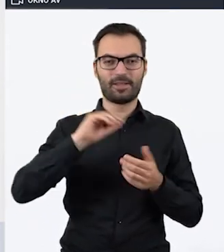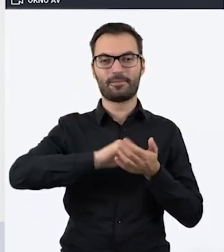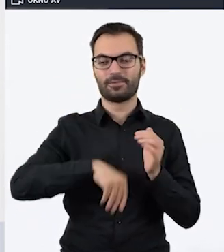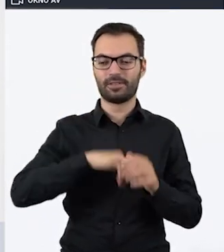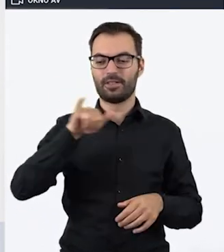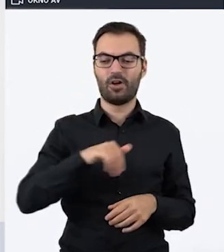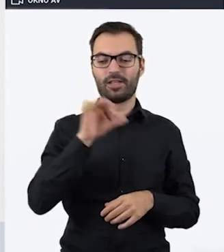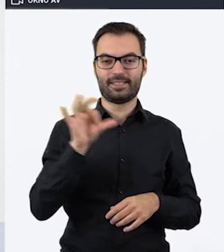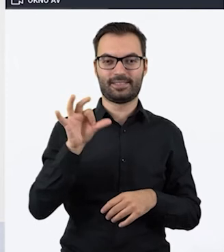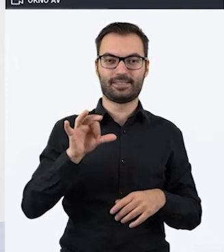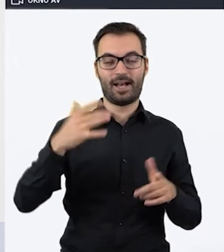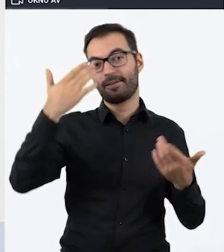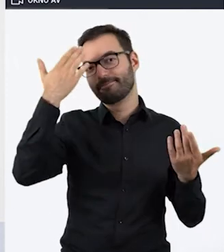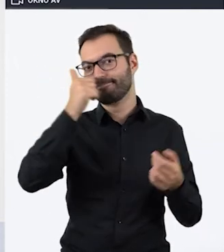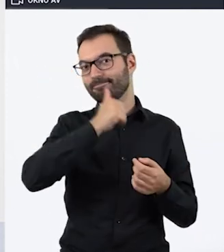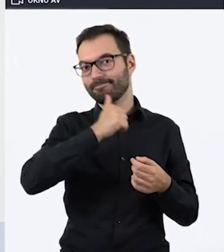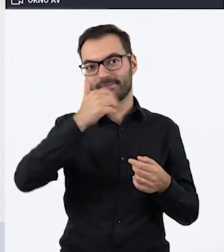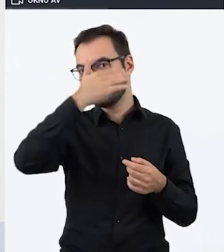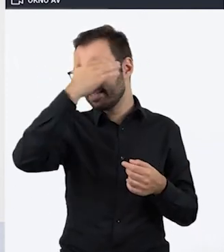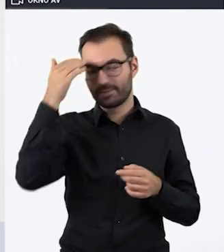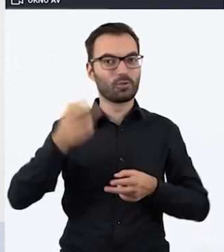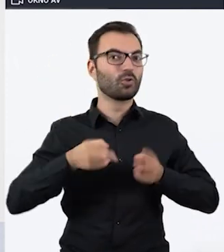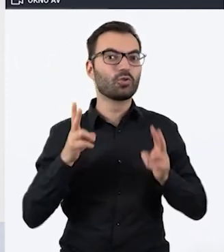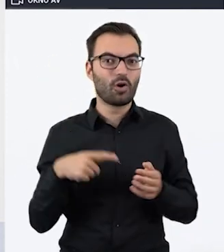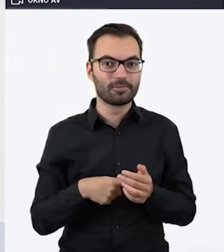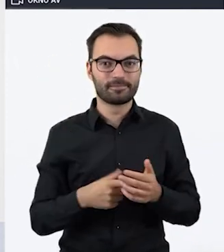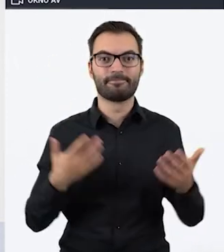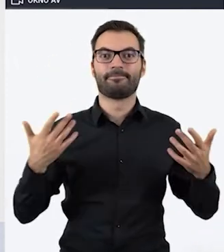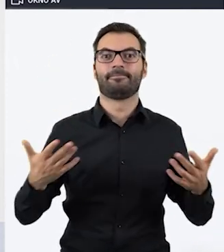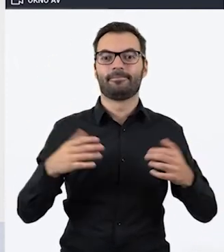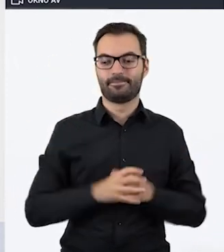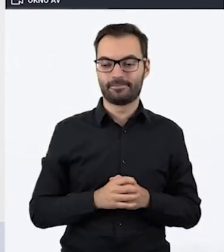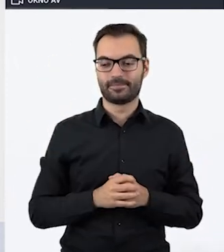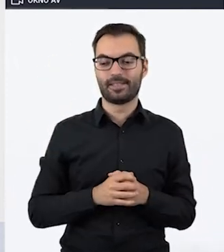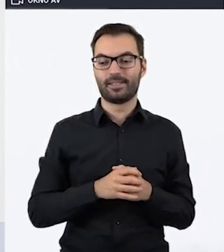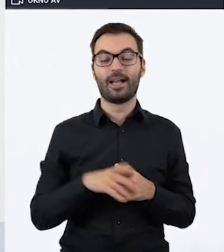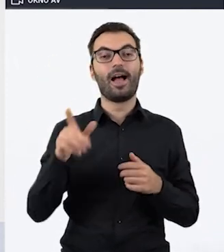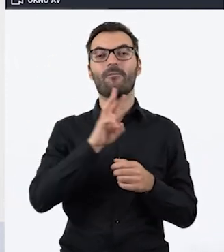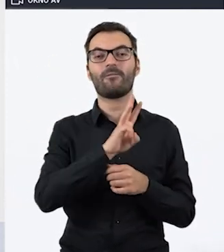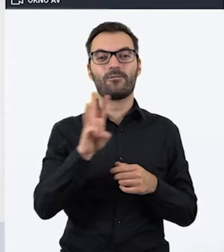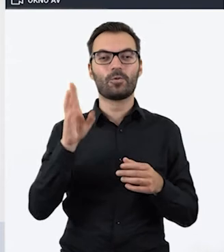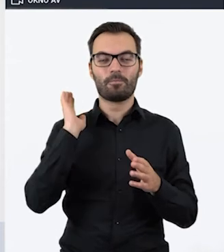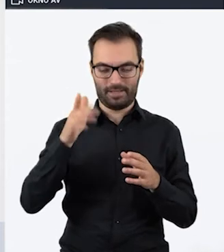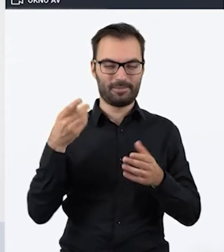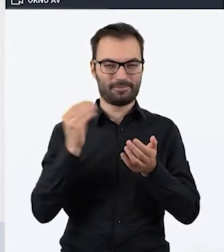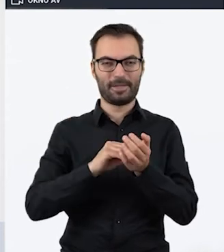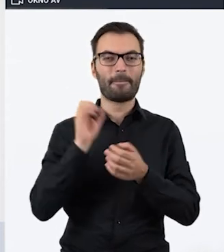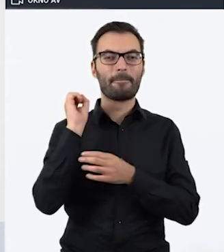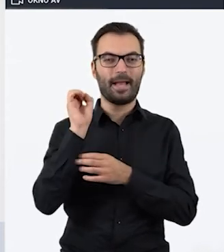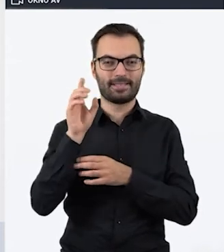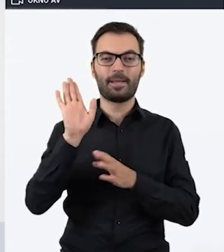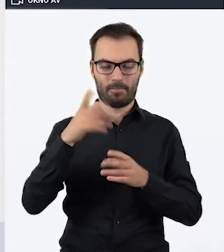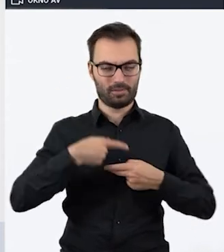Podpisane JS, nieznany, nie wiadomo kto to może być. Adresy tych stron, drodzy Państwo, będą w prezentacji,